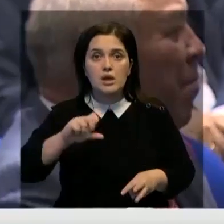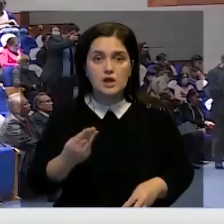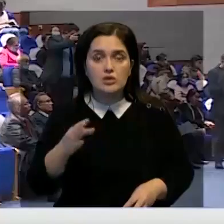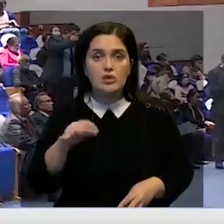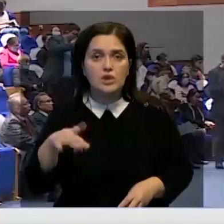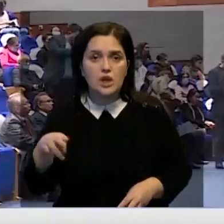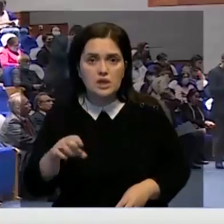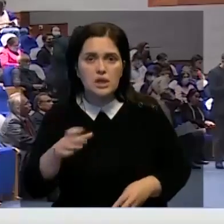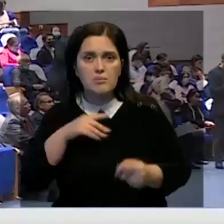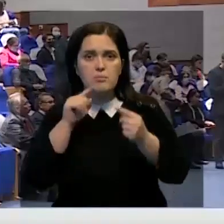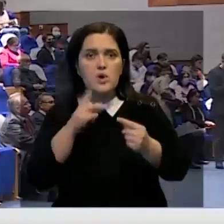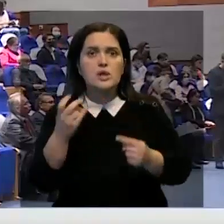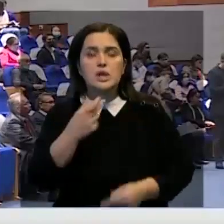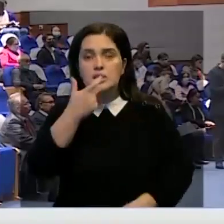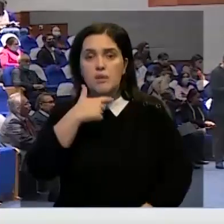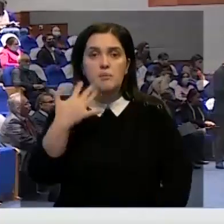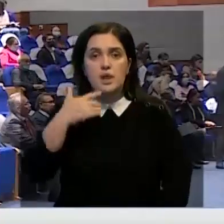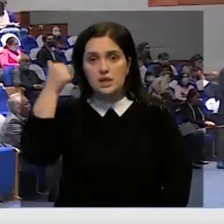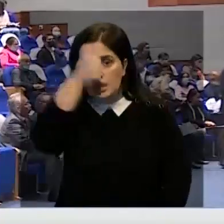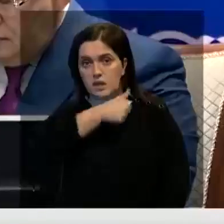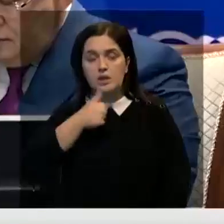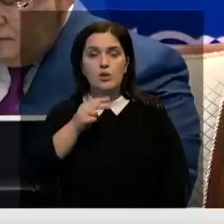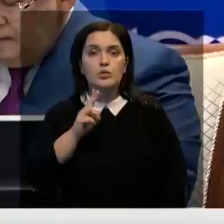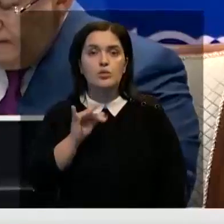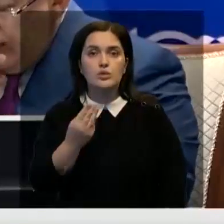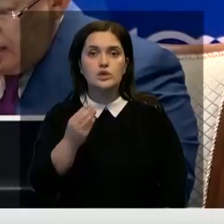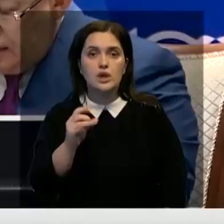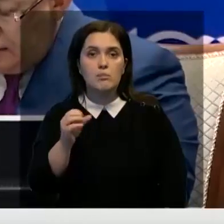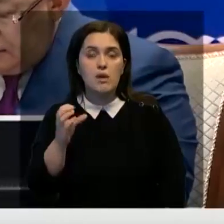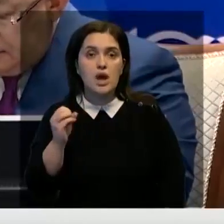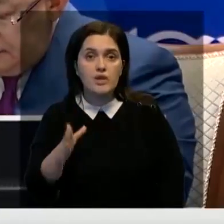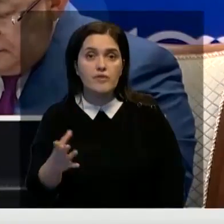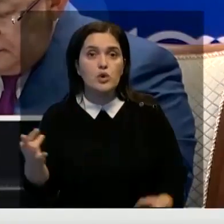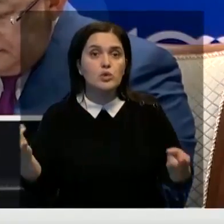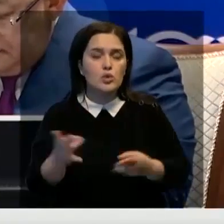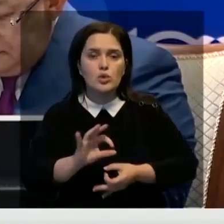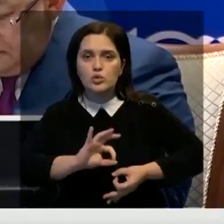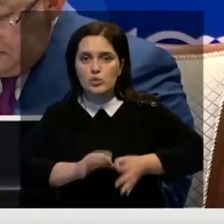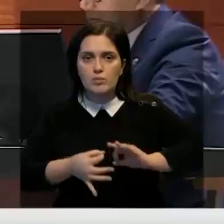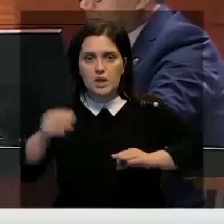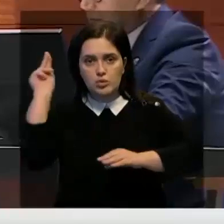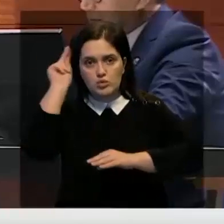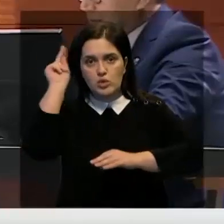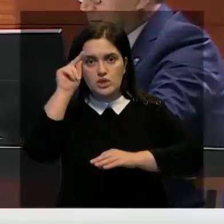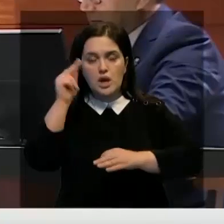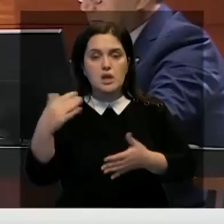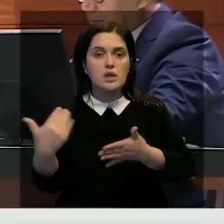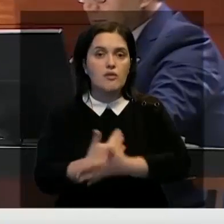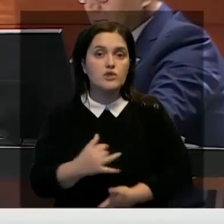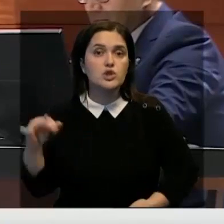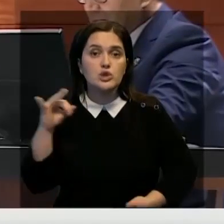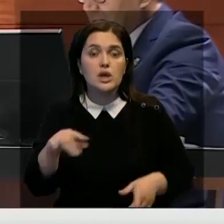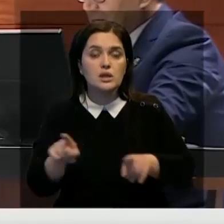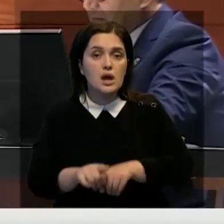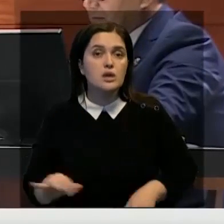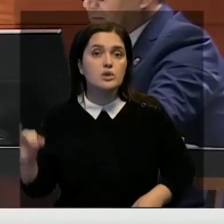гонениях против национальной интеллигенции в 50-х. Крымбек Шурбаев заявил, необходимо углубленное изучение актуальных вопросов новейшей истории